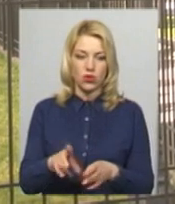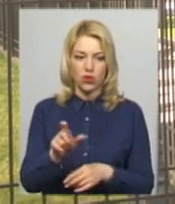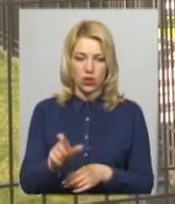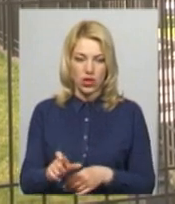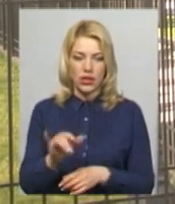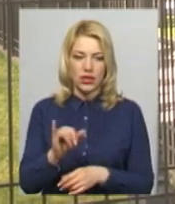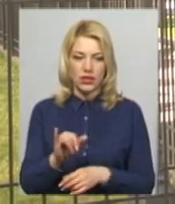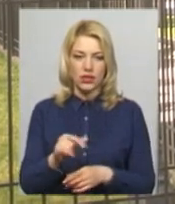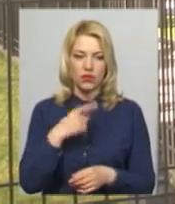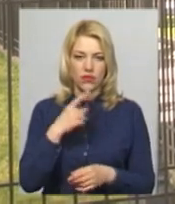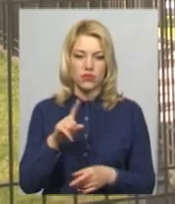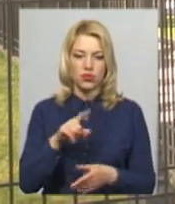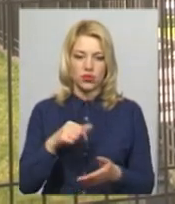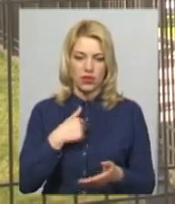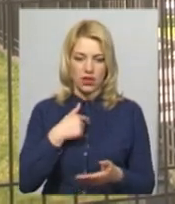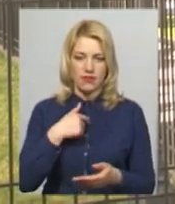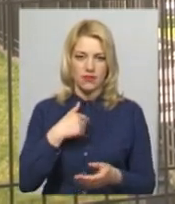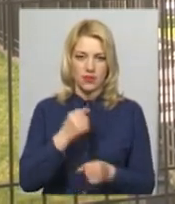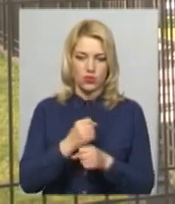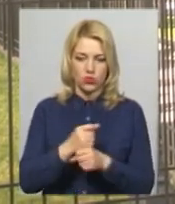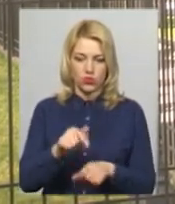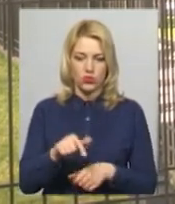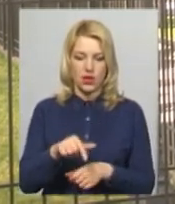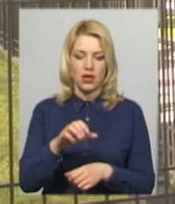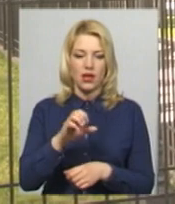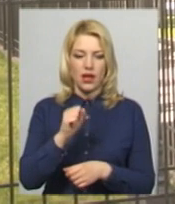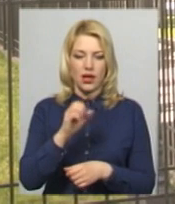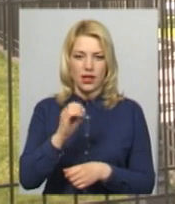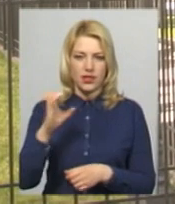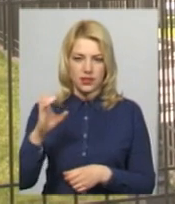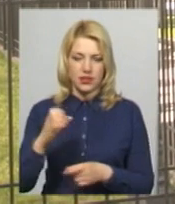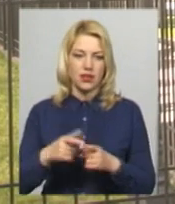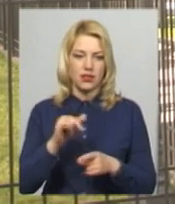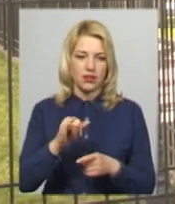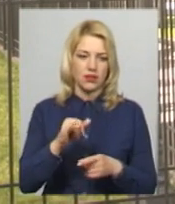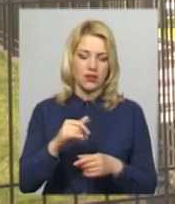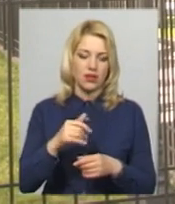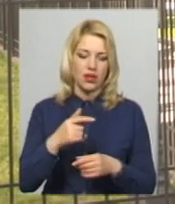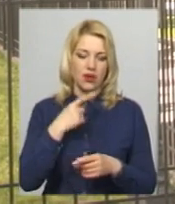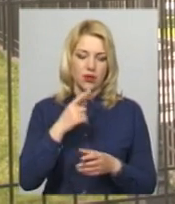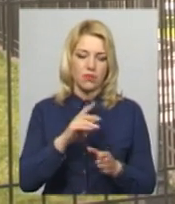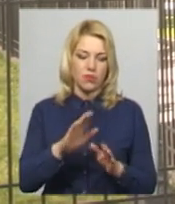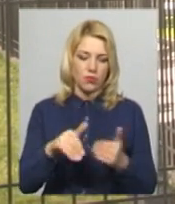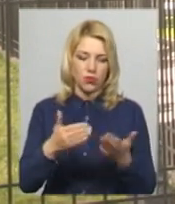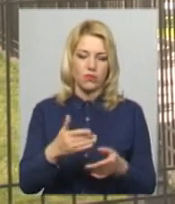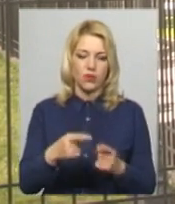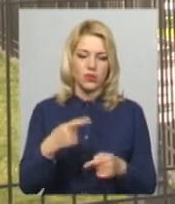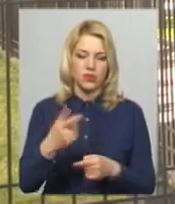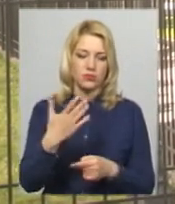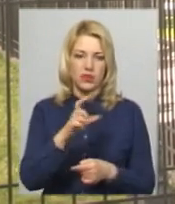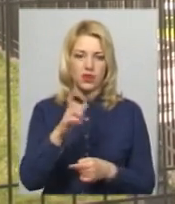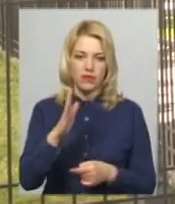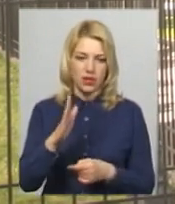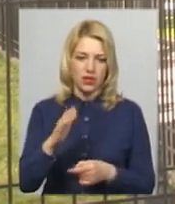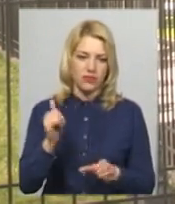представлявся працівником заправочної станції, отримав грошові кошти і пропонував через п'ять хвилин під'їхати на заправочну станцію для